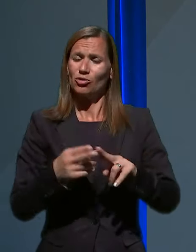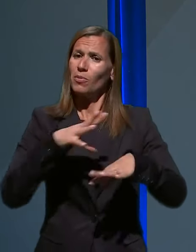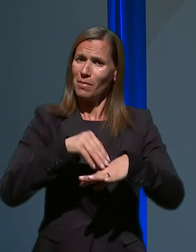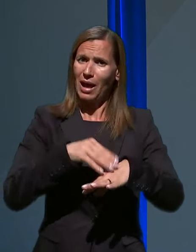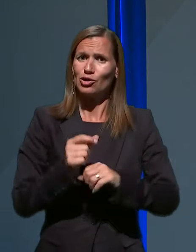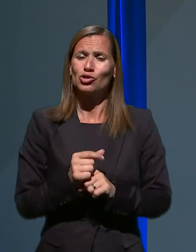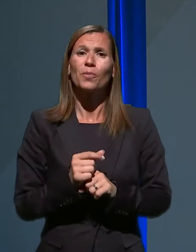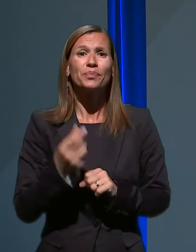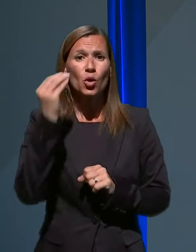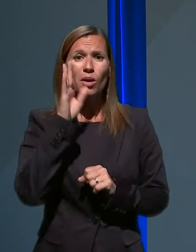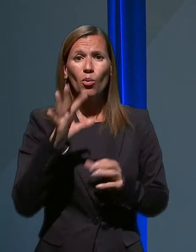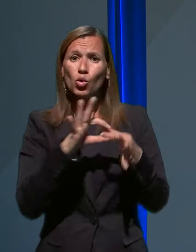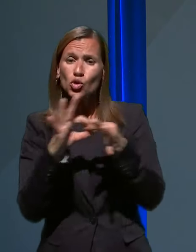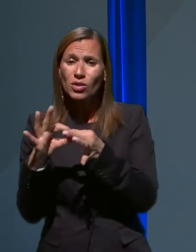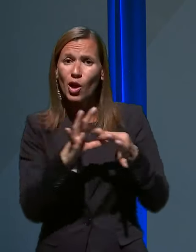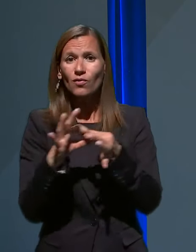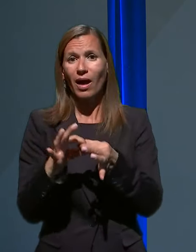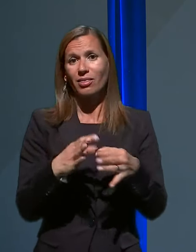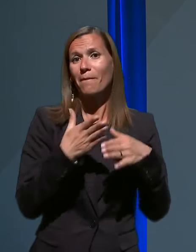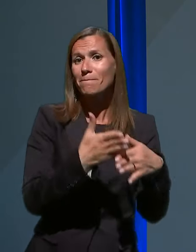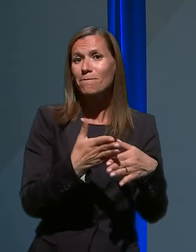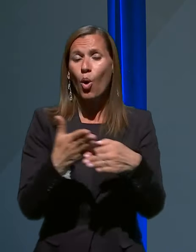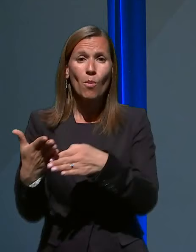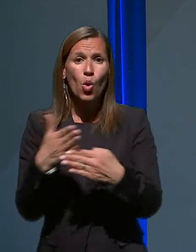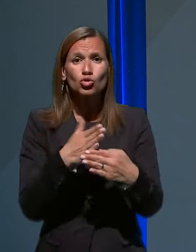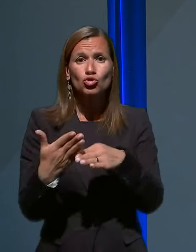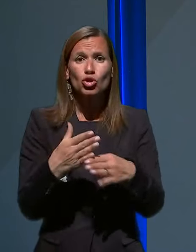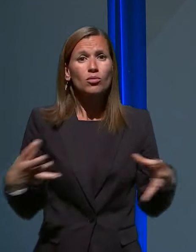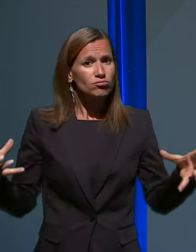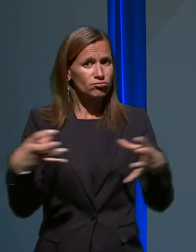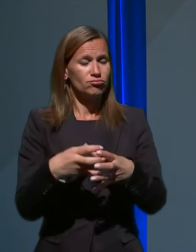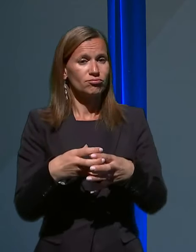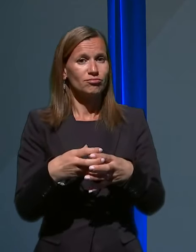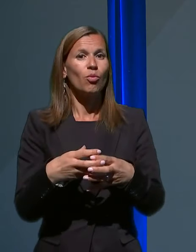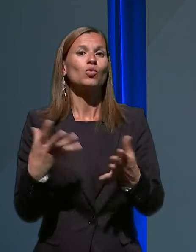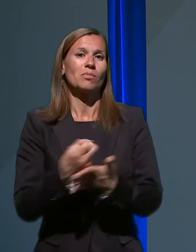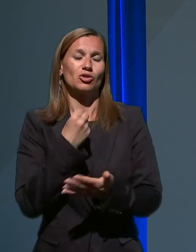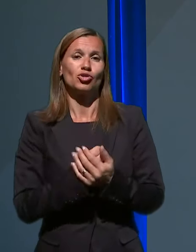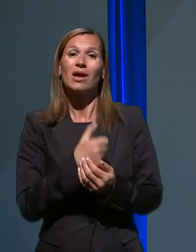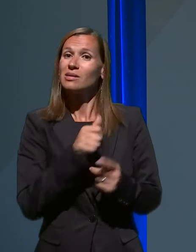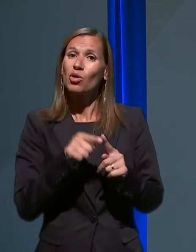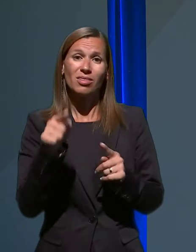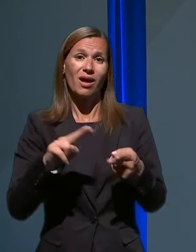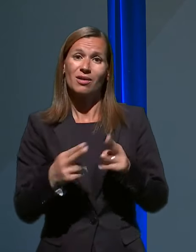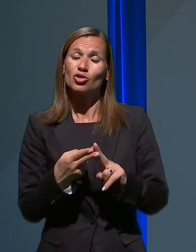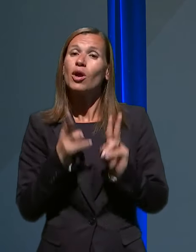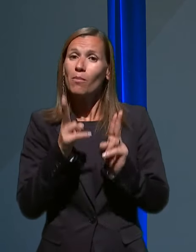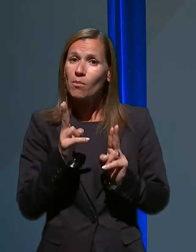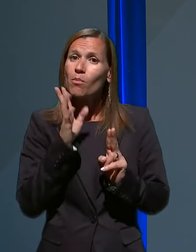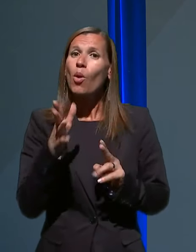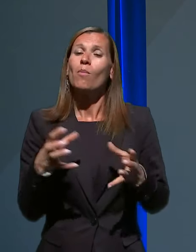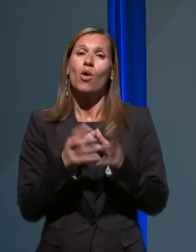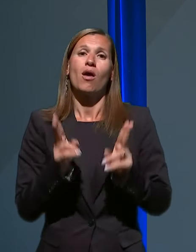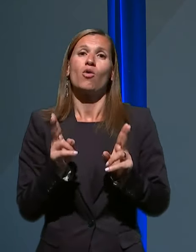to sodolevanje in pomoč vzajemna. Edino na ta način bomo lahko za starostnike bolje